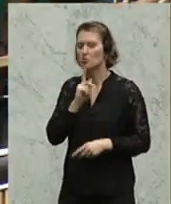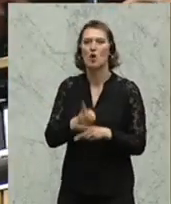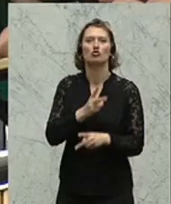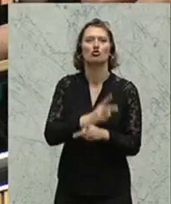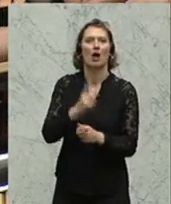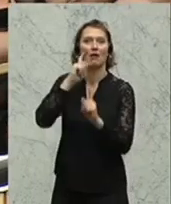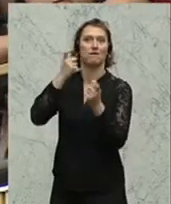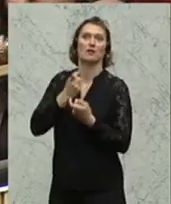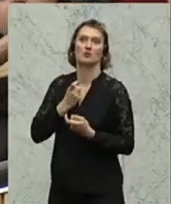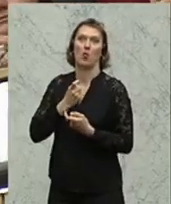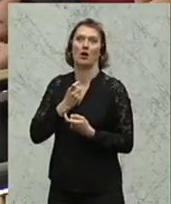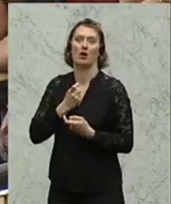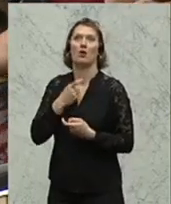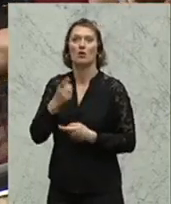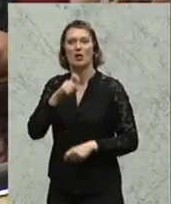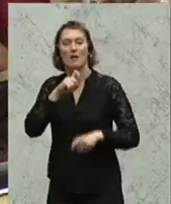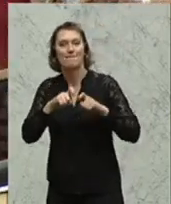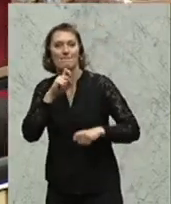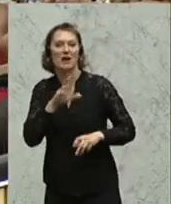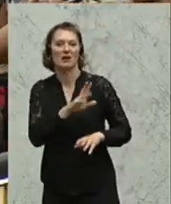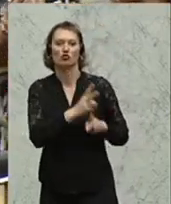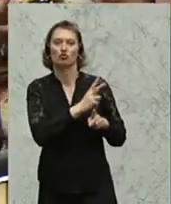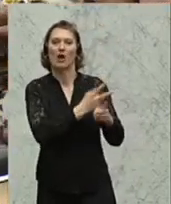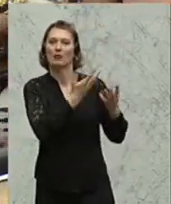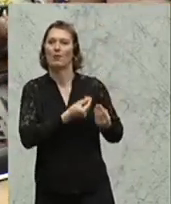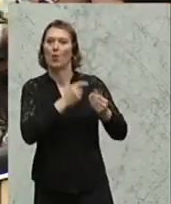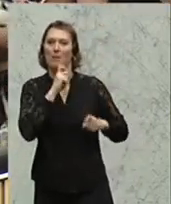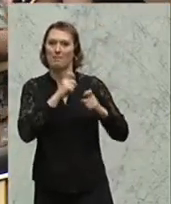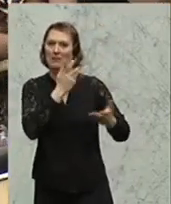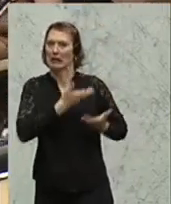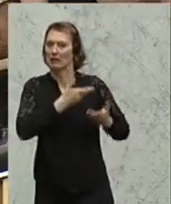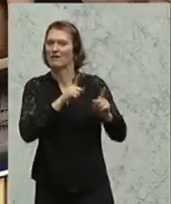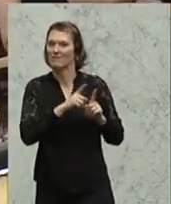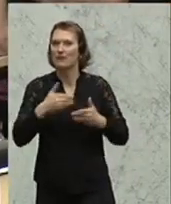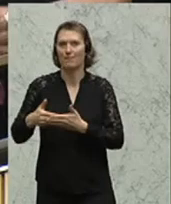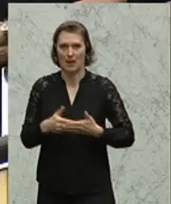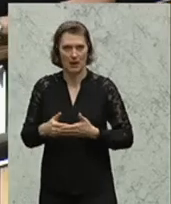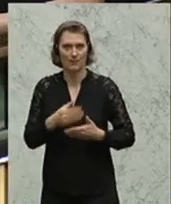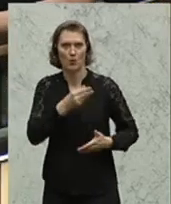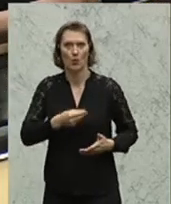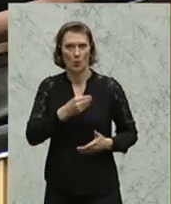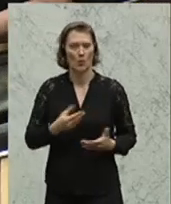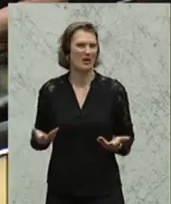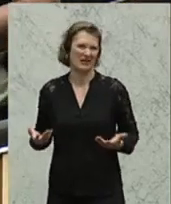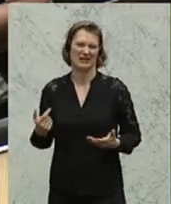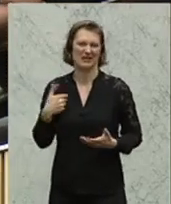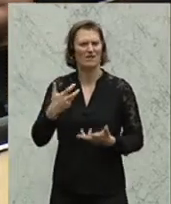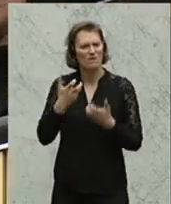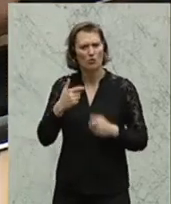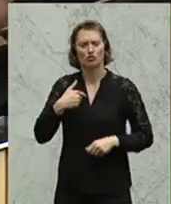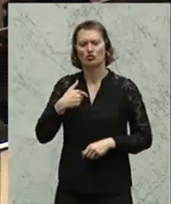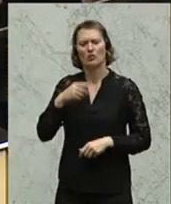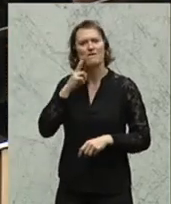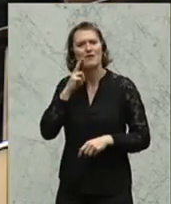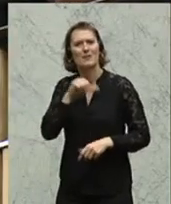vom Staat versorgt werden und an der Muttermilch oder an der Zitze des Staates hängen. Genau das ist nämlich unser Problem. Und ich würde mir wünschen, dass wir unseren